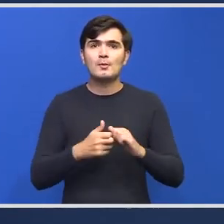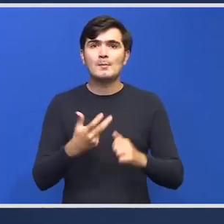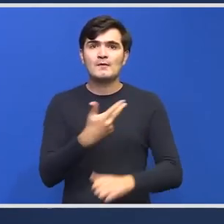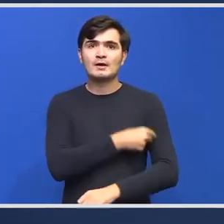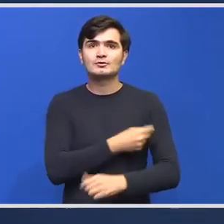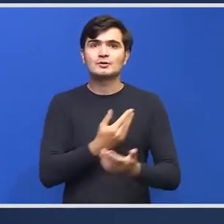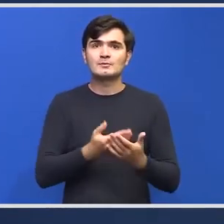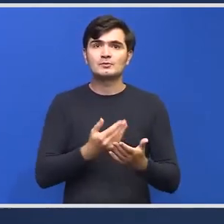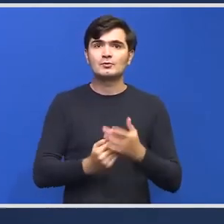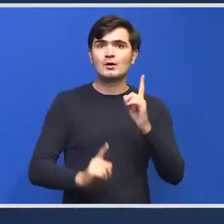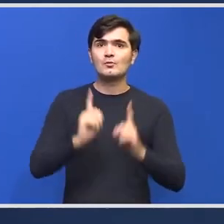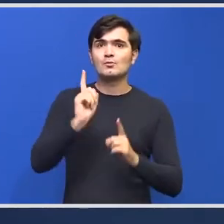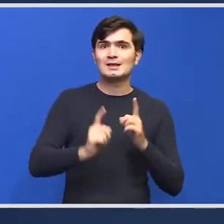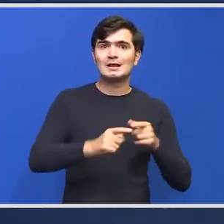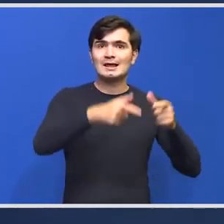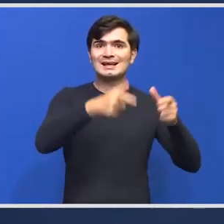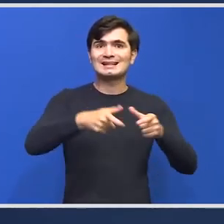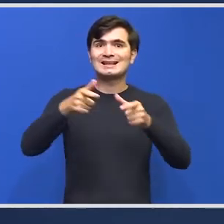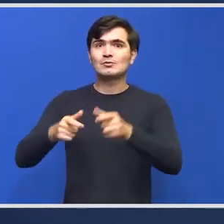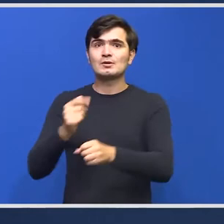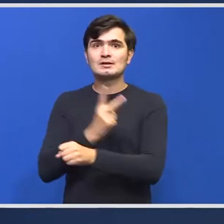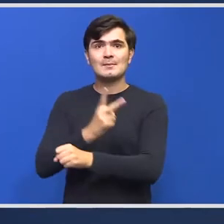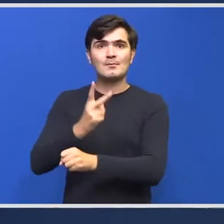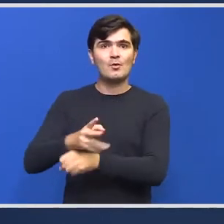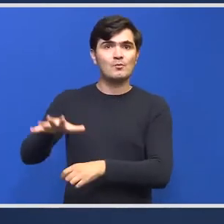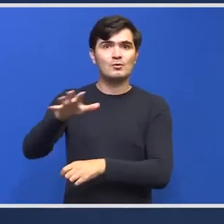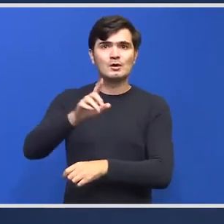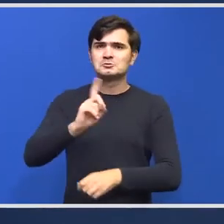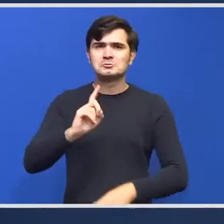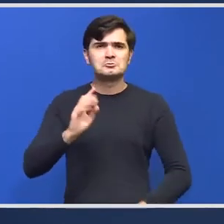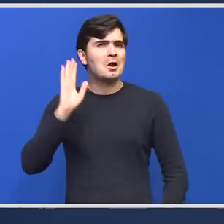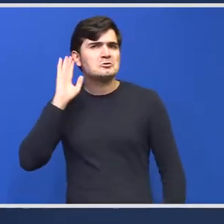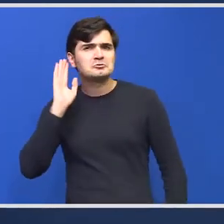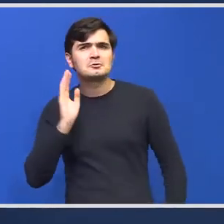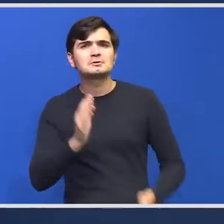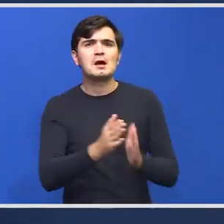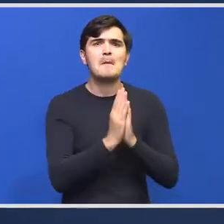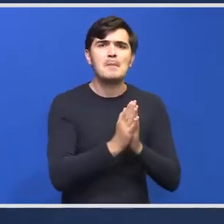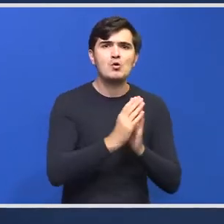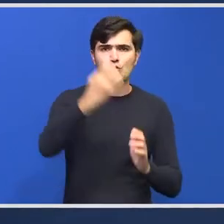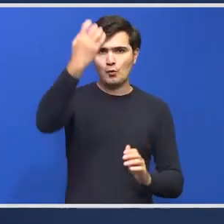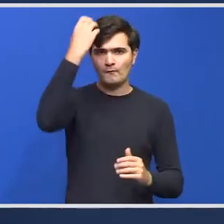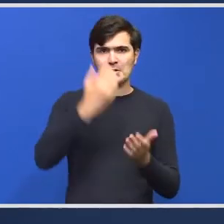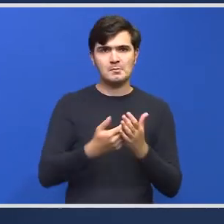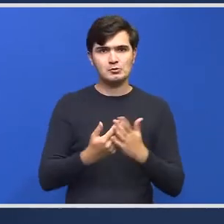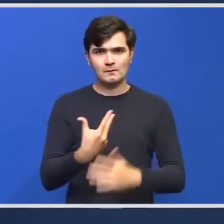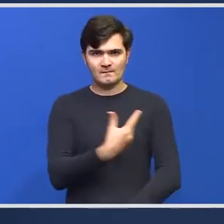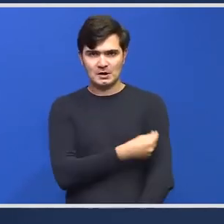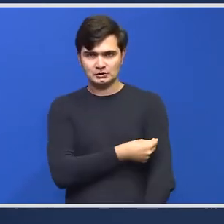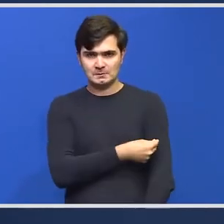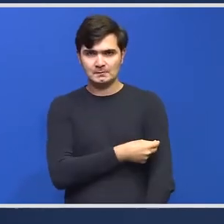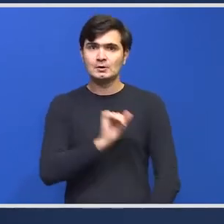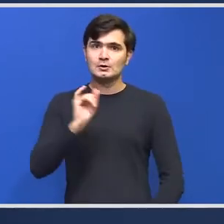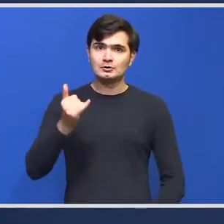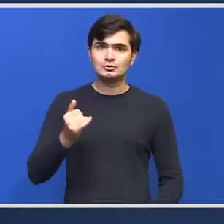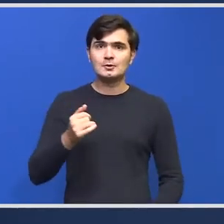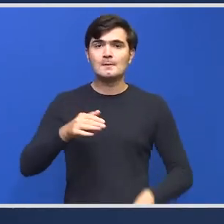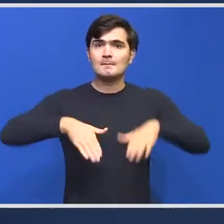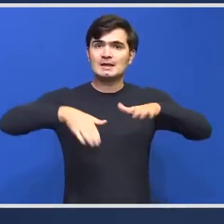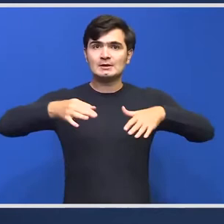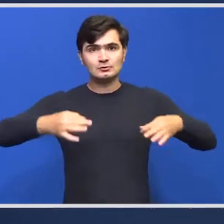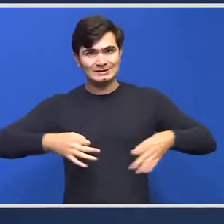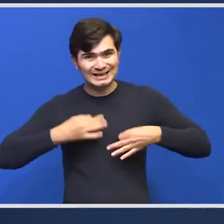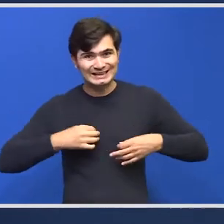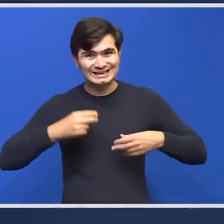vedere faptul că anumite categorii de populație nu ascultă apelul guvernului de a se vaccina? Și în condițiile în care Ministrul